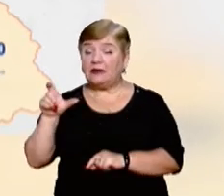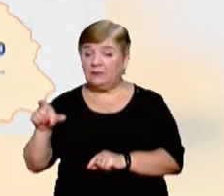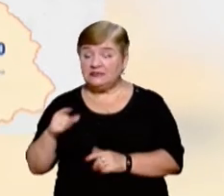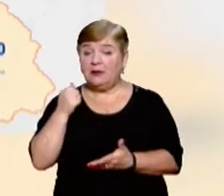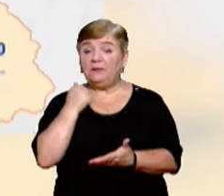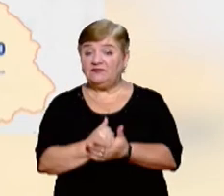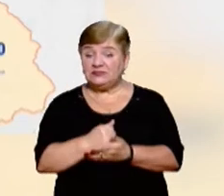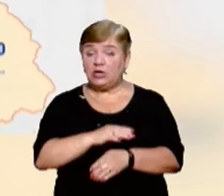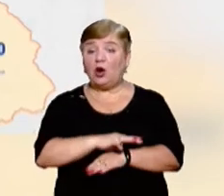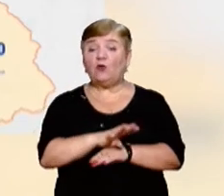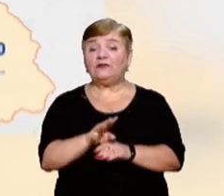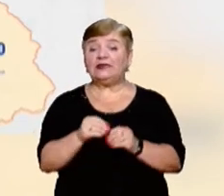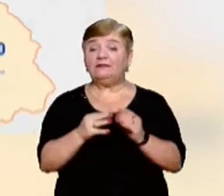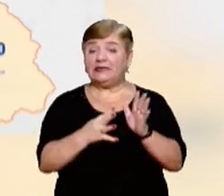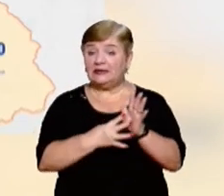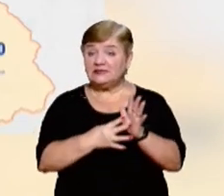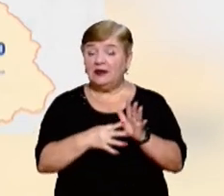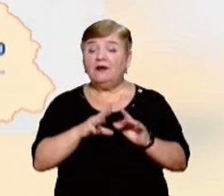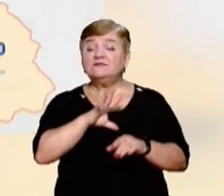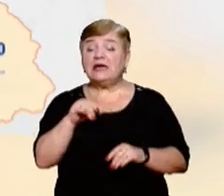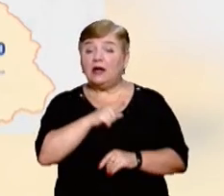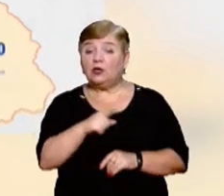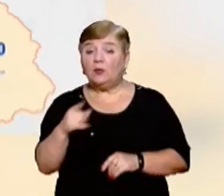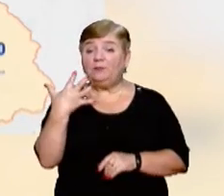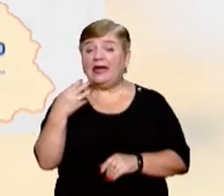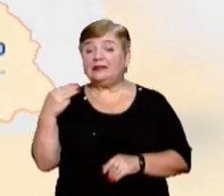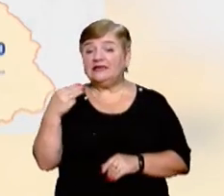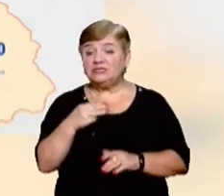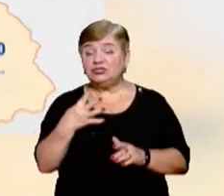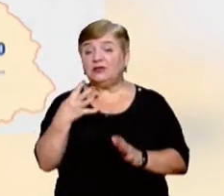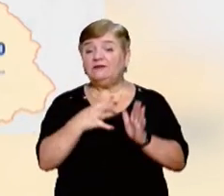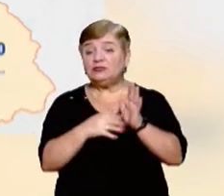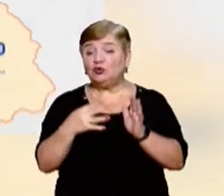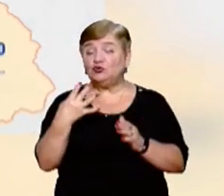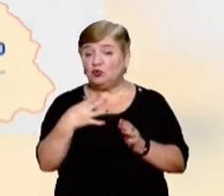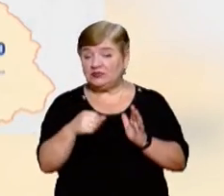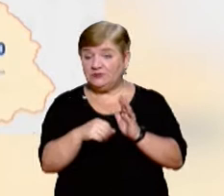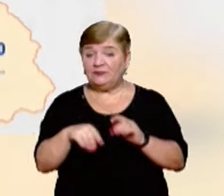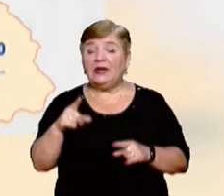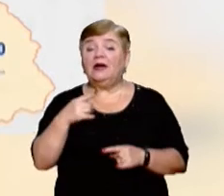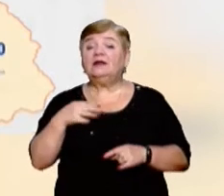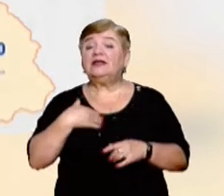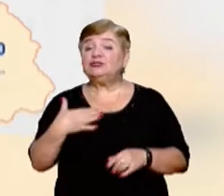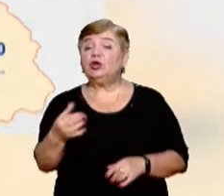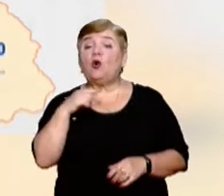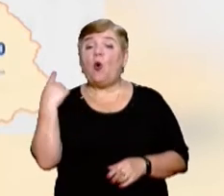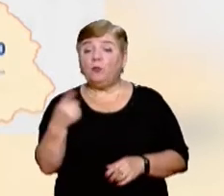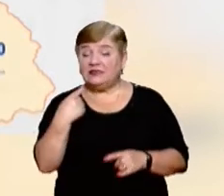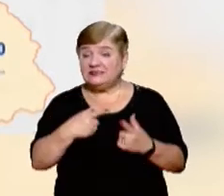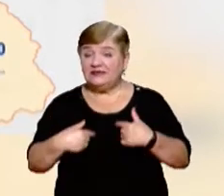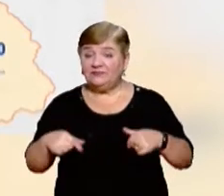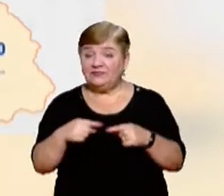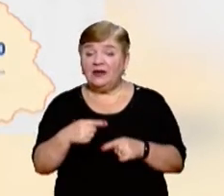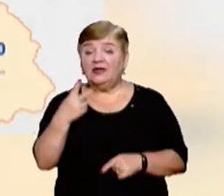діагнозом COVID-19. Загалом з часу пандемії 5946 людей в нашій області інфікувалися коронавірусом,